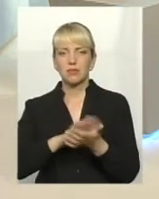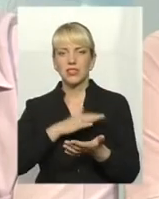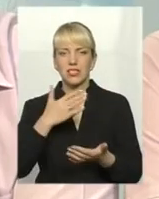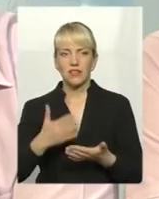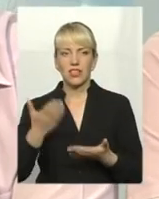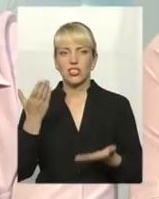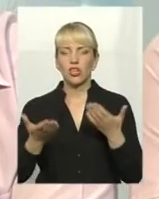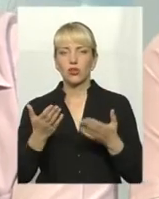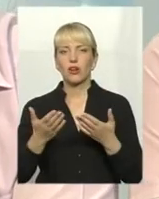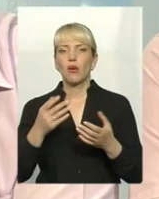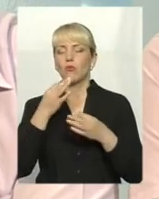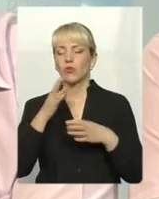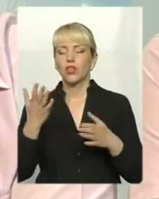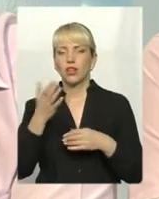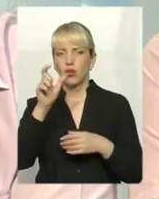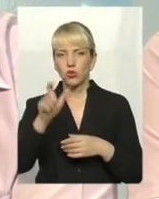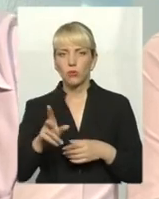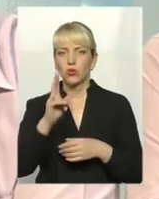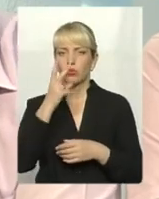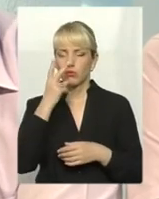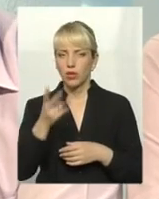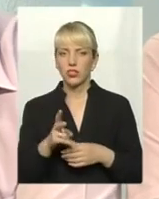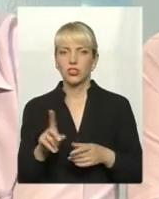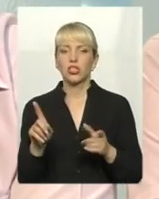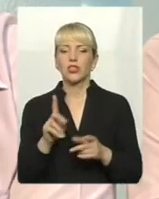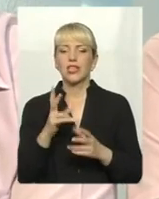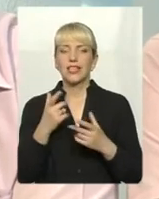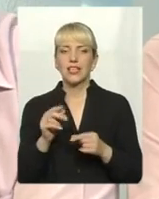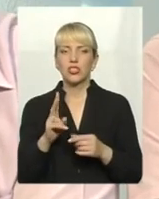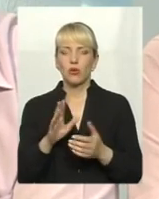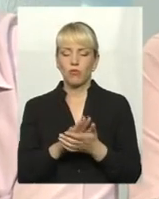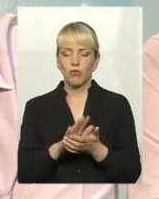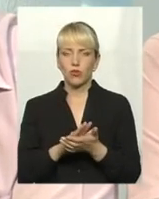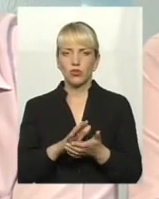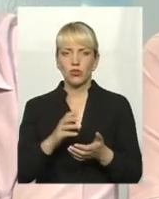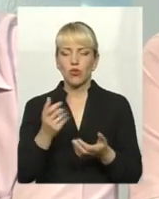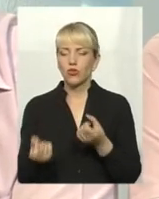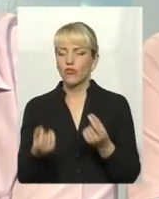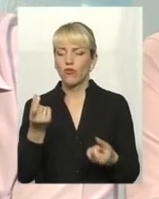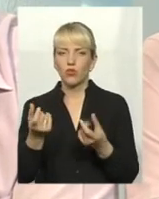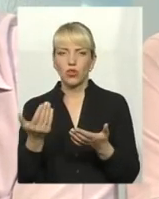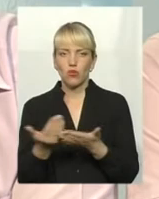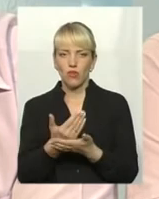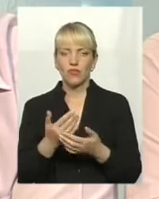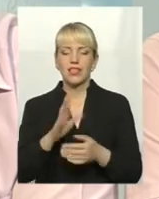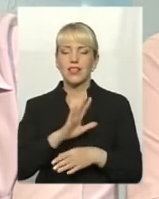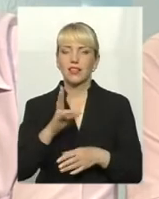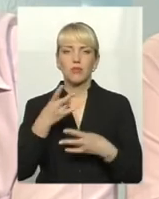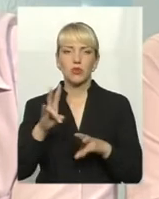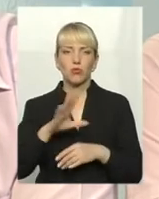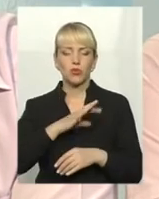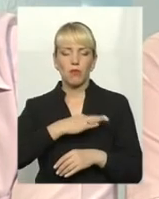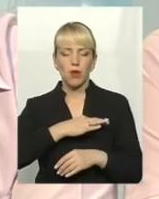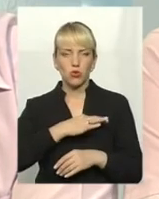якщо будь-яка особа, яка бачить, як туди ще поповнюється відходи або створюється нове, то не бути байдужим звертати на це увагу,